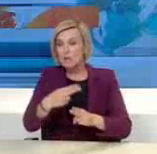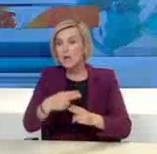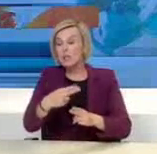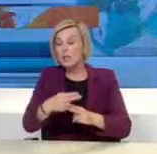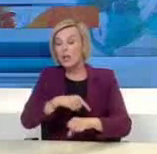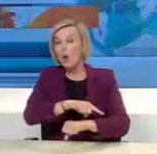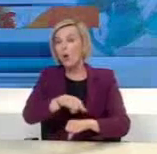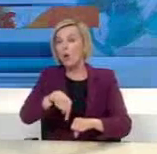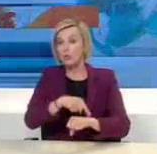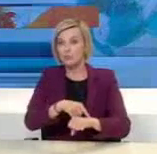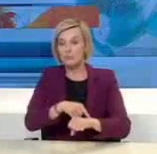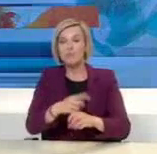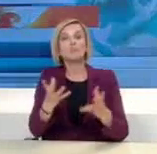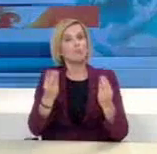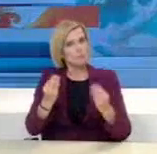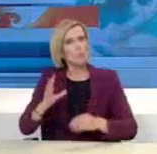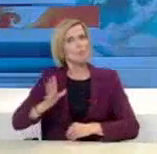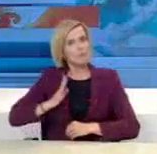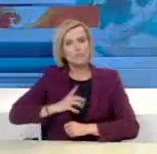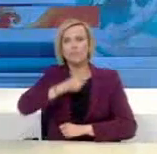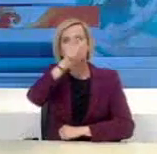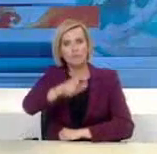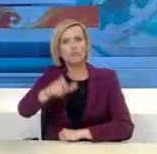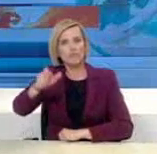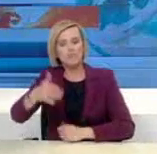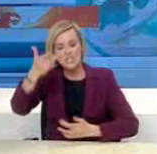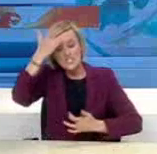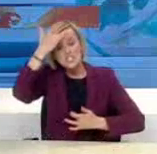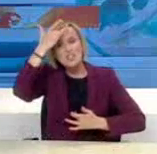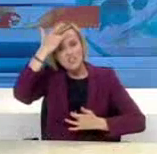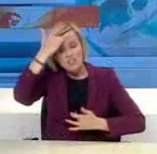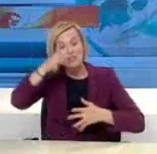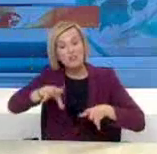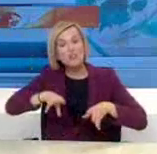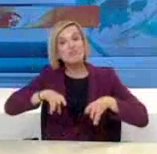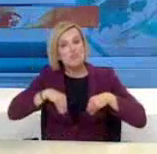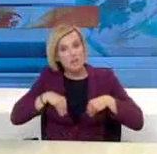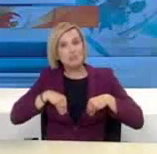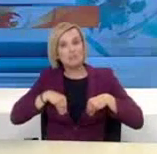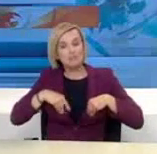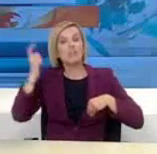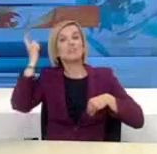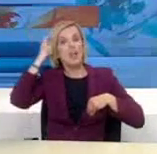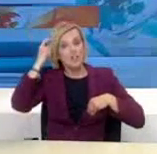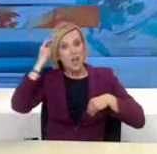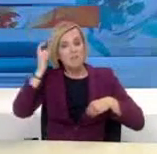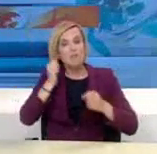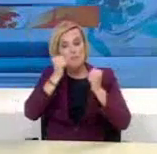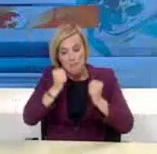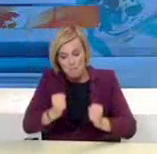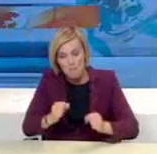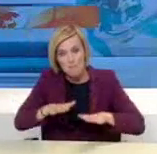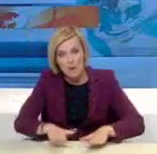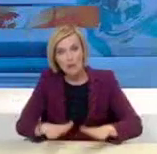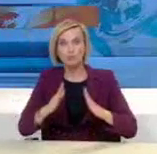πολίτες που κατανόησαν την ανάγκη του περιορισμού των κοινωνικών επαφών, το μόνο που θα δουν να αλλάζει είναι η ανάγκη να